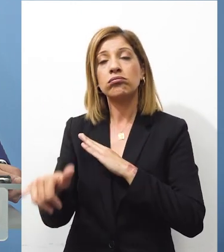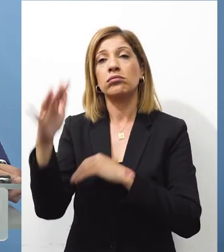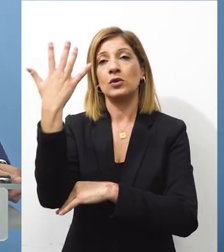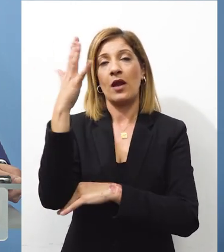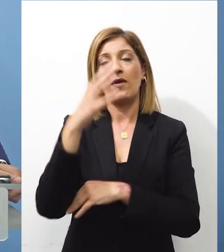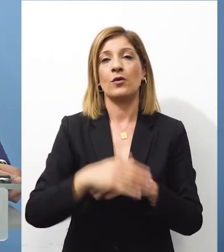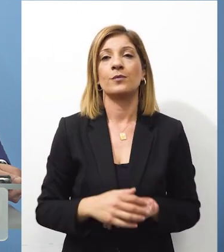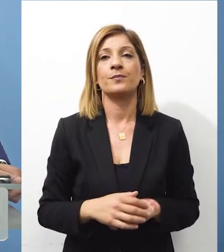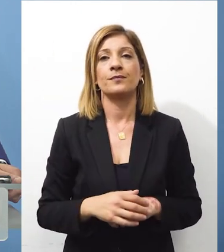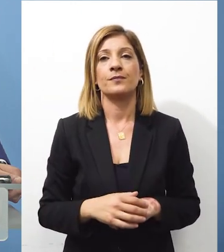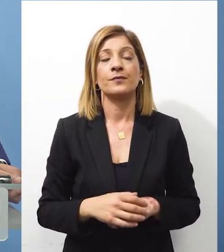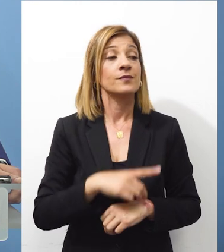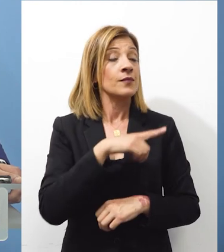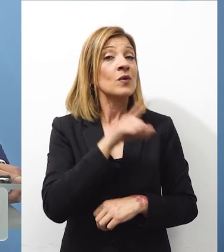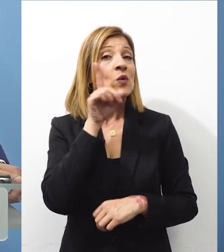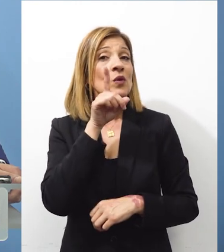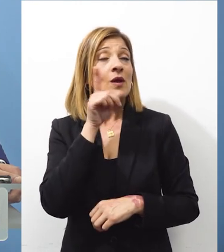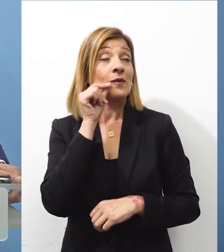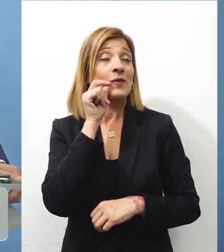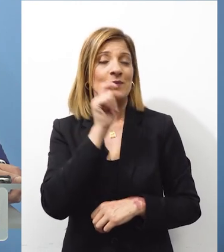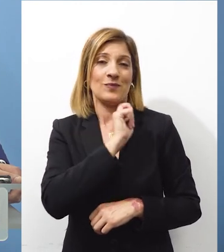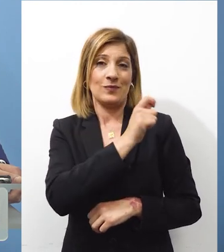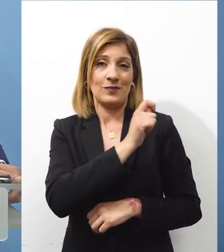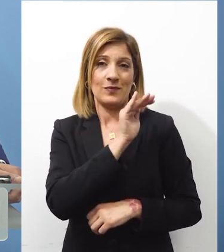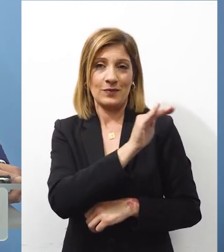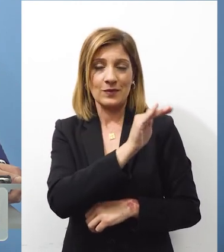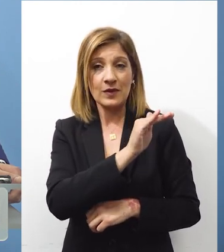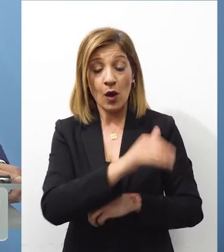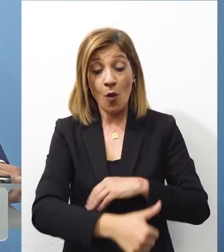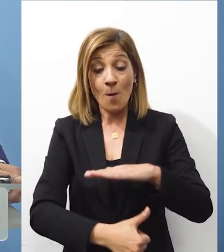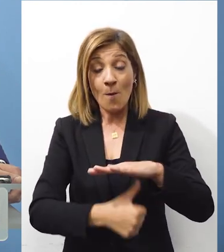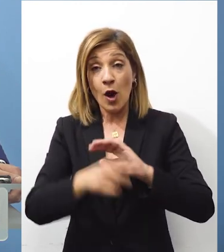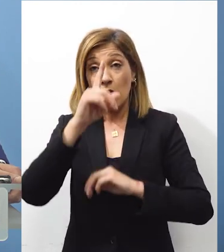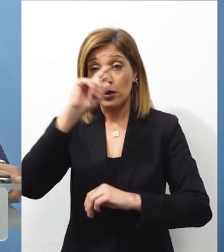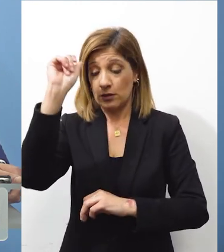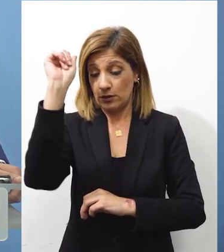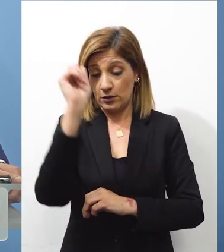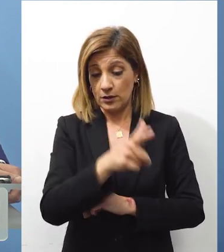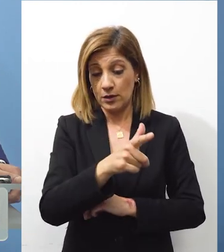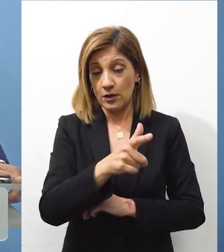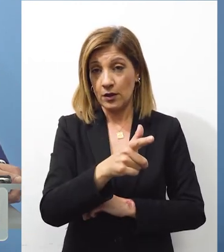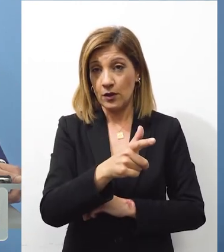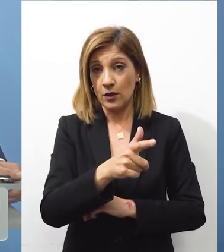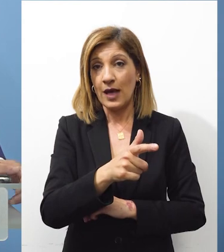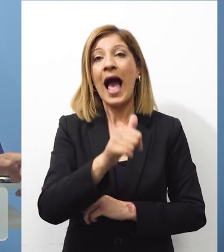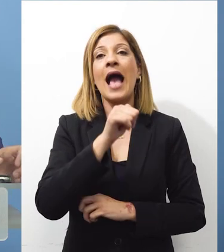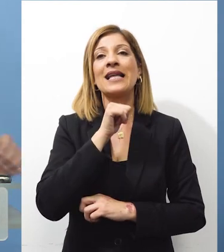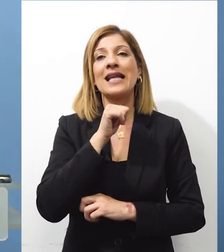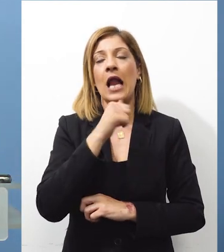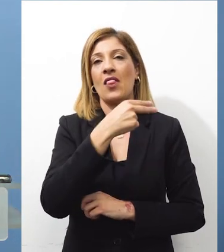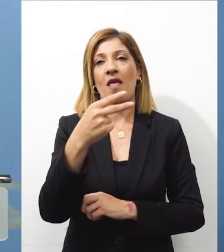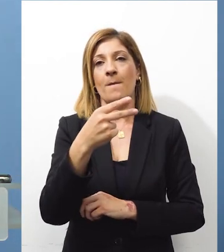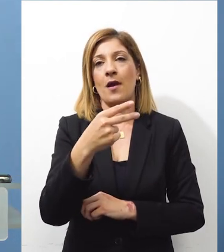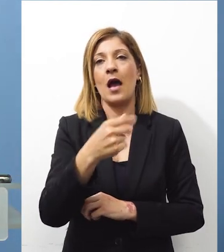Φόντερ Λάιν στον Λιβάν Ο πρόεδρος της Δημοκρατίας απέριψε τις επικρίσεις που διετύπωσε το ΑΚΕΛ